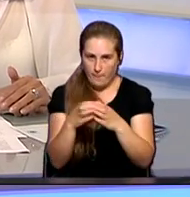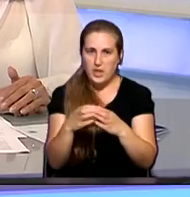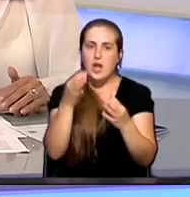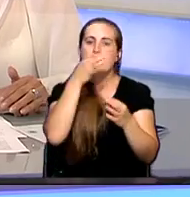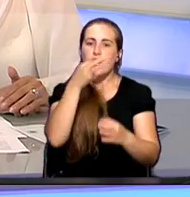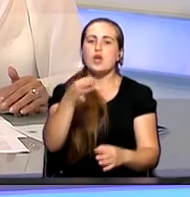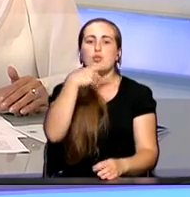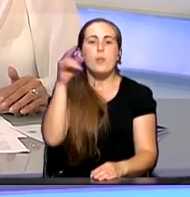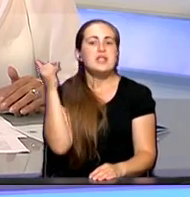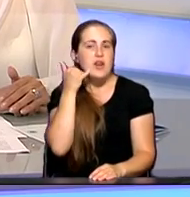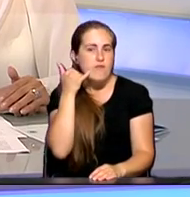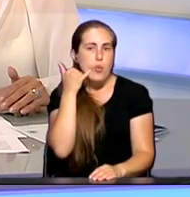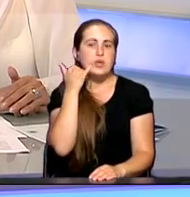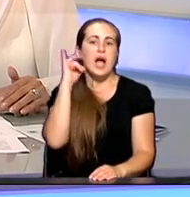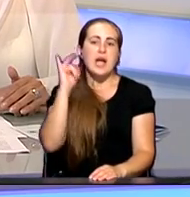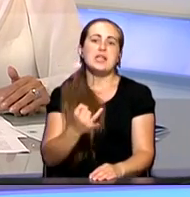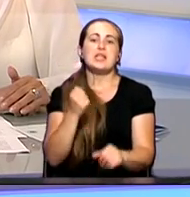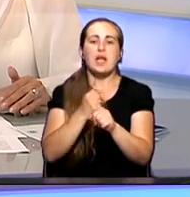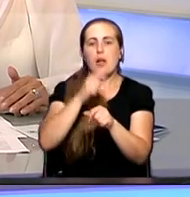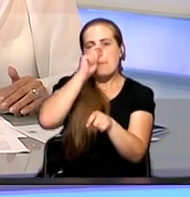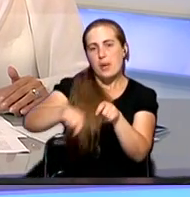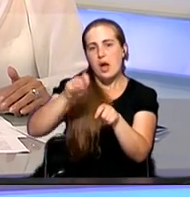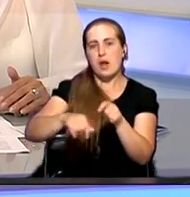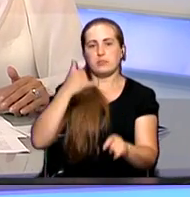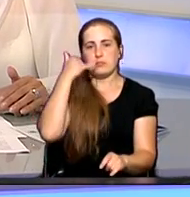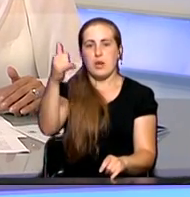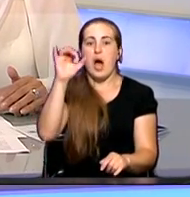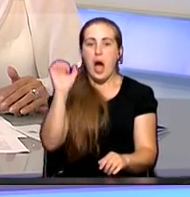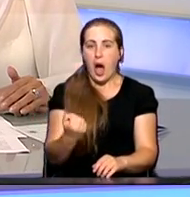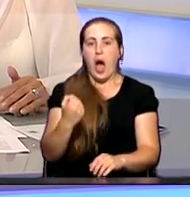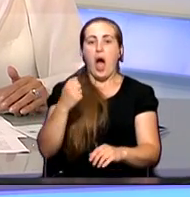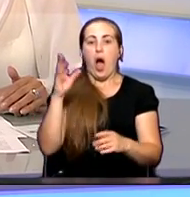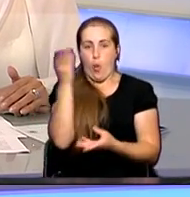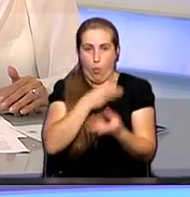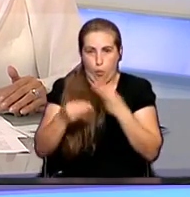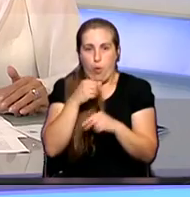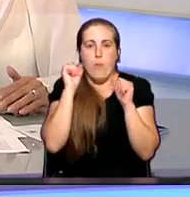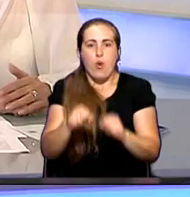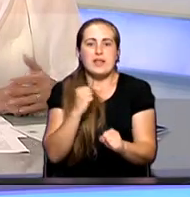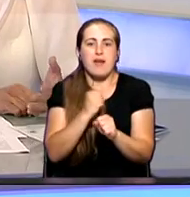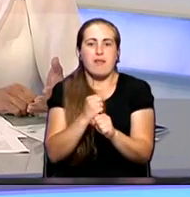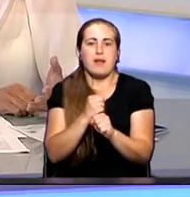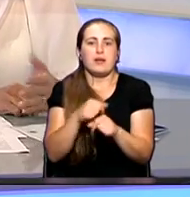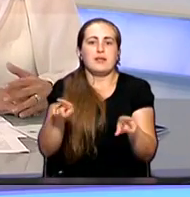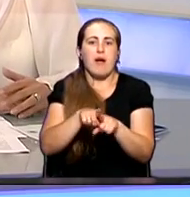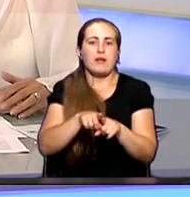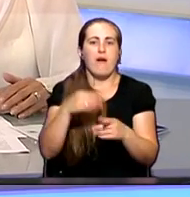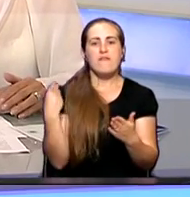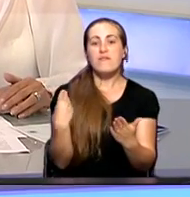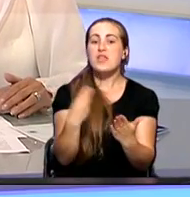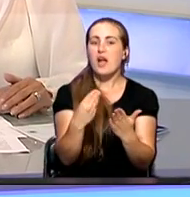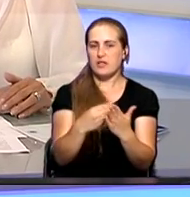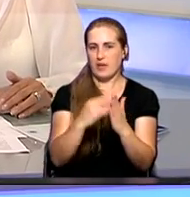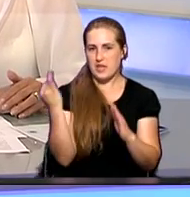свой номер телефона и сделайте контрольный звонок. Мошенники могут действовать только под личиной, скажем так, каких-то финансовых